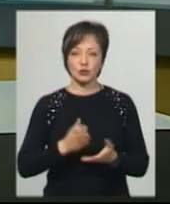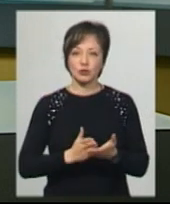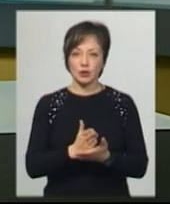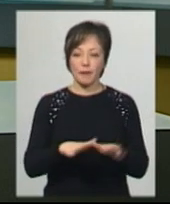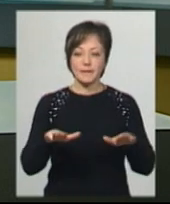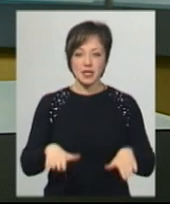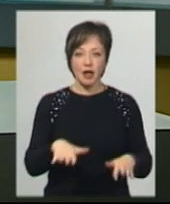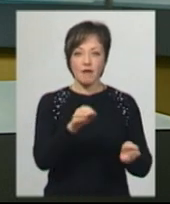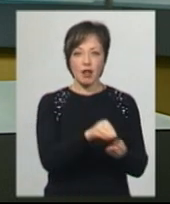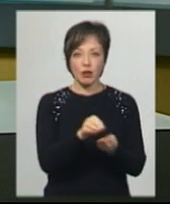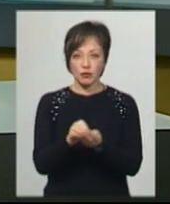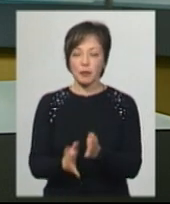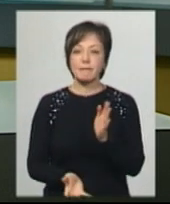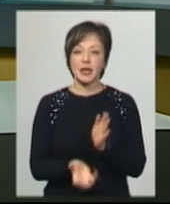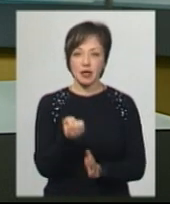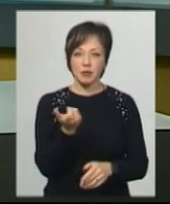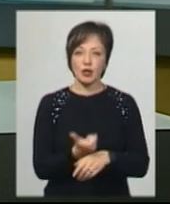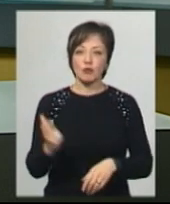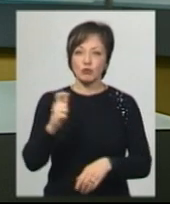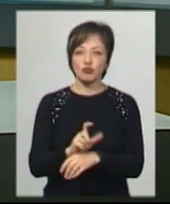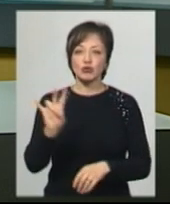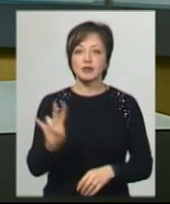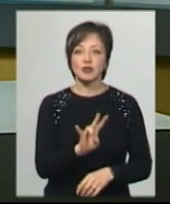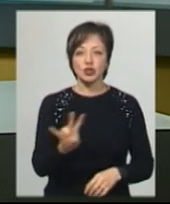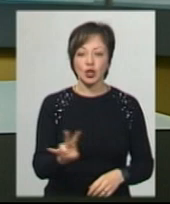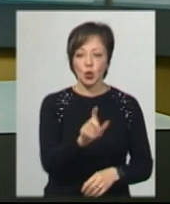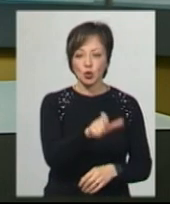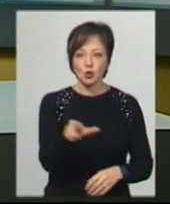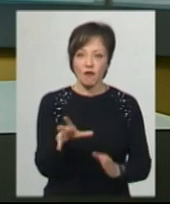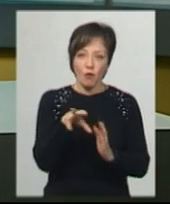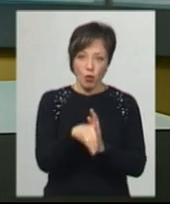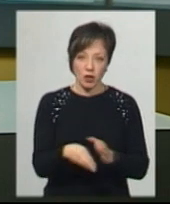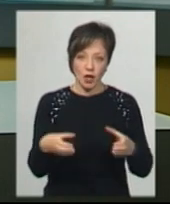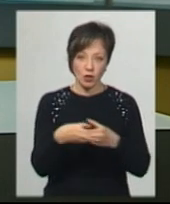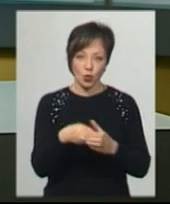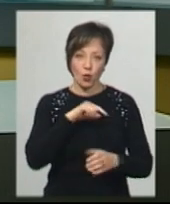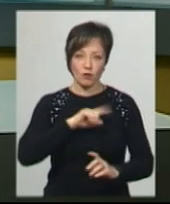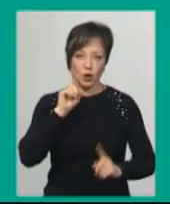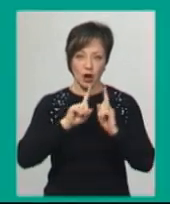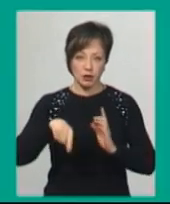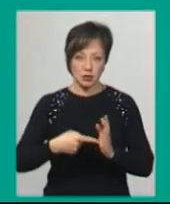місцевих кладовищах підтримала і більшість священнослужителів, що входять до Духовної ради міста.